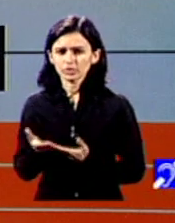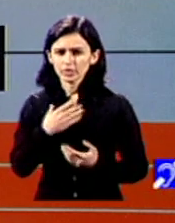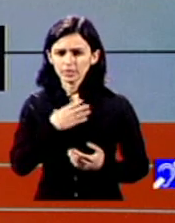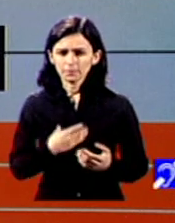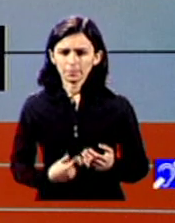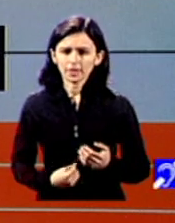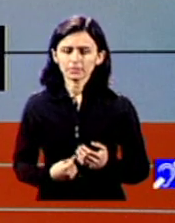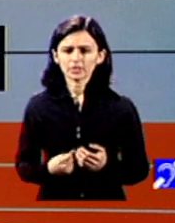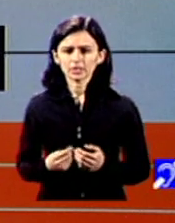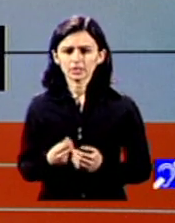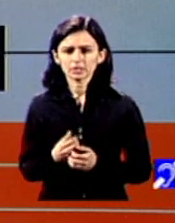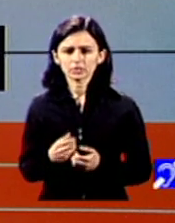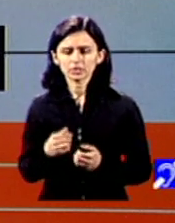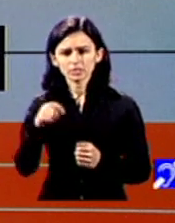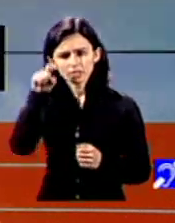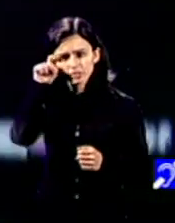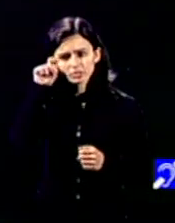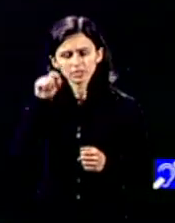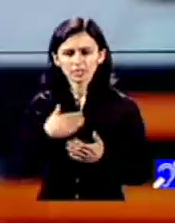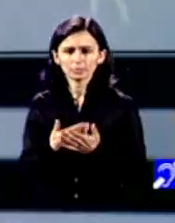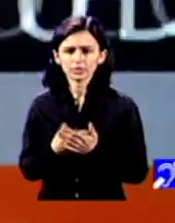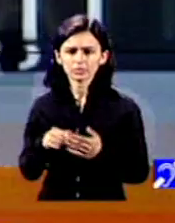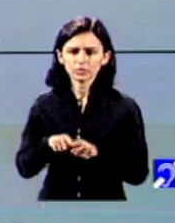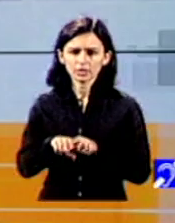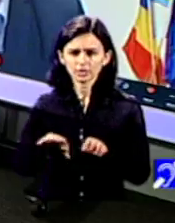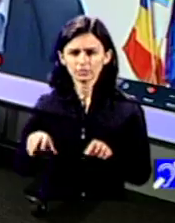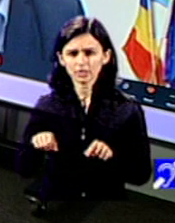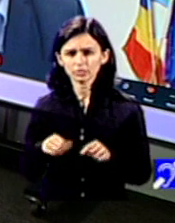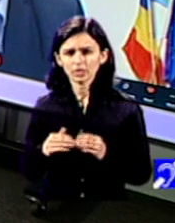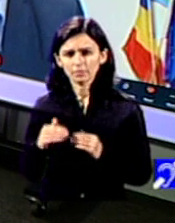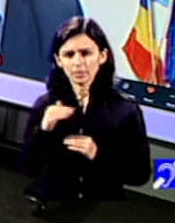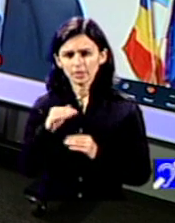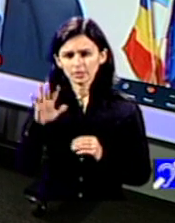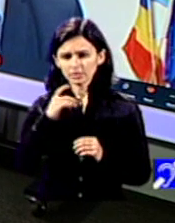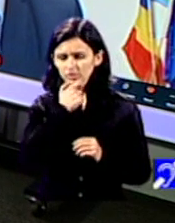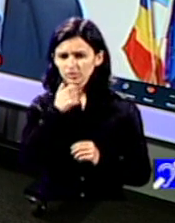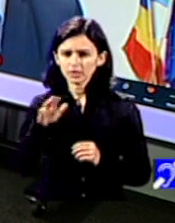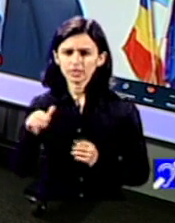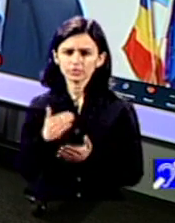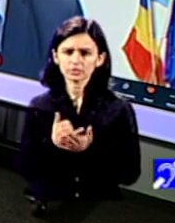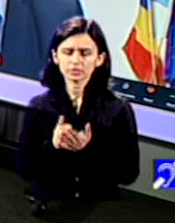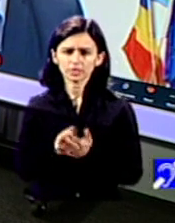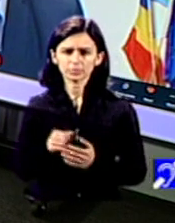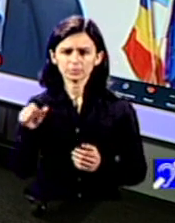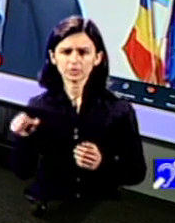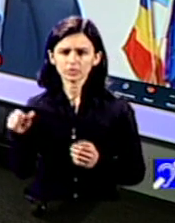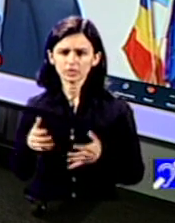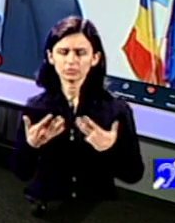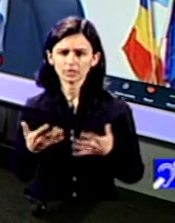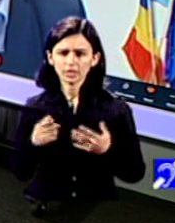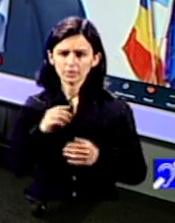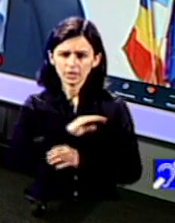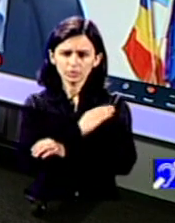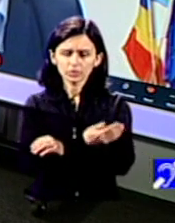că doar pentru infracțiuni mai mari de 5 ani de zile ai acest drept o persoană vulnerabilă pentru care autoritățile n-au făcut nimic ba din